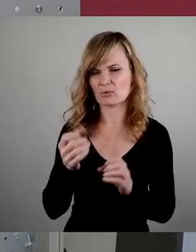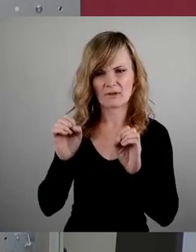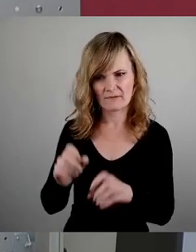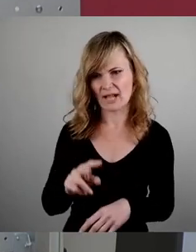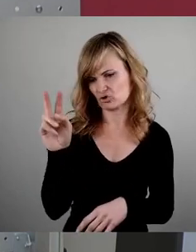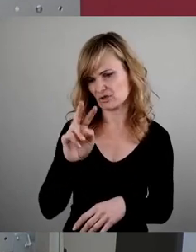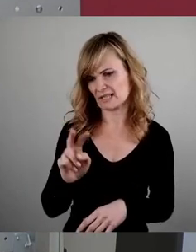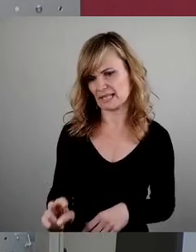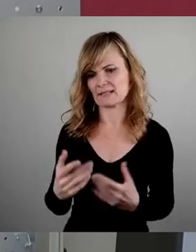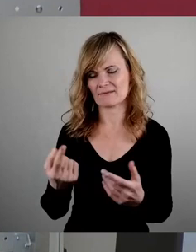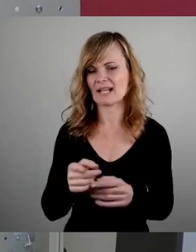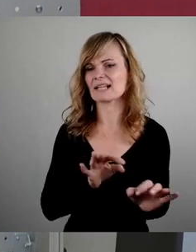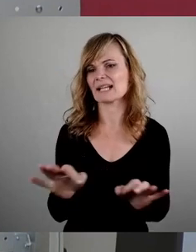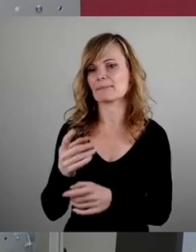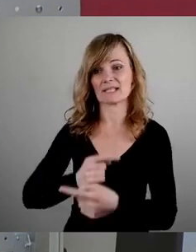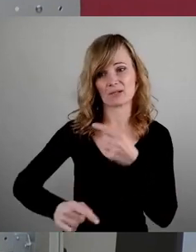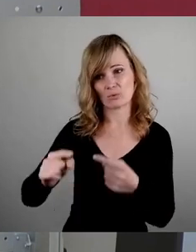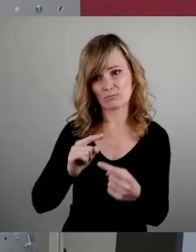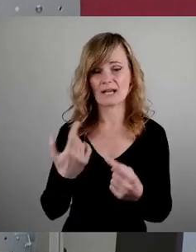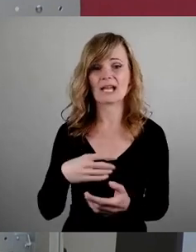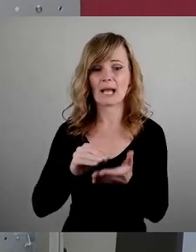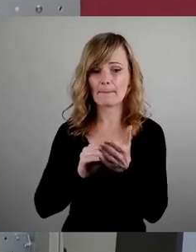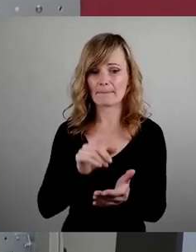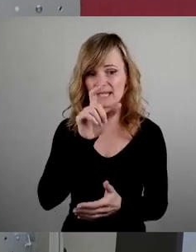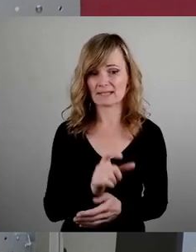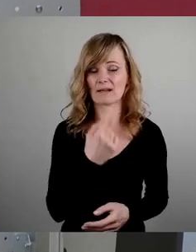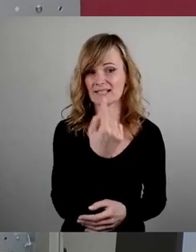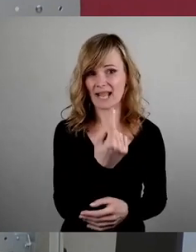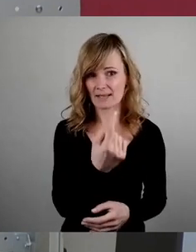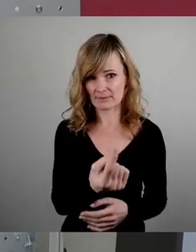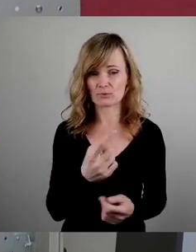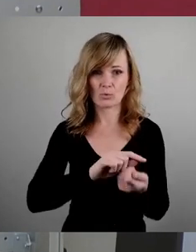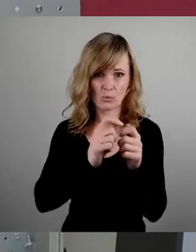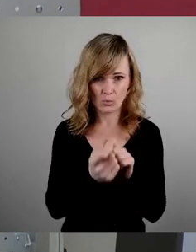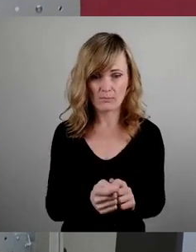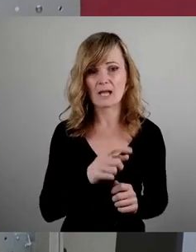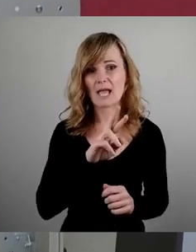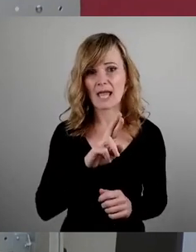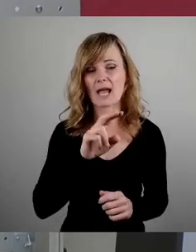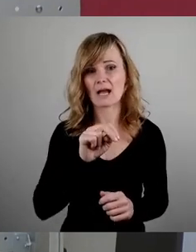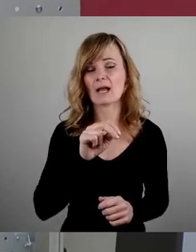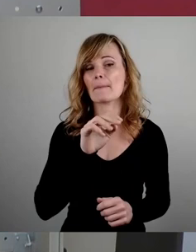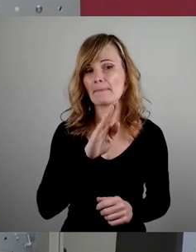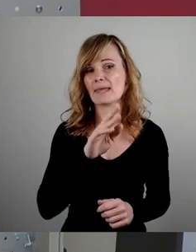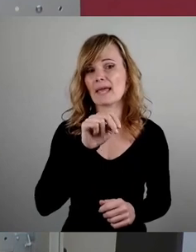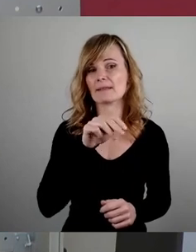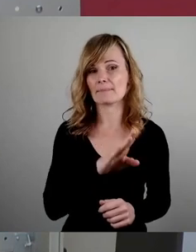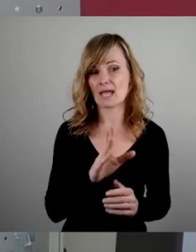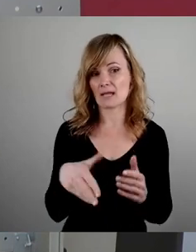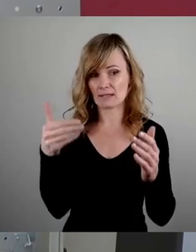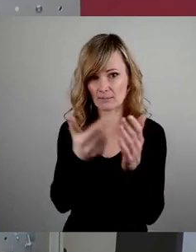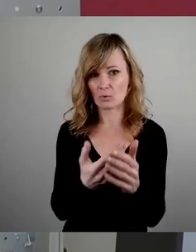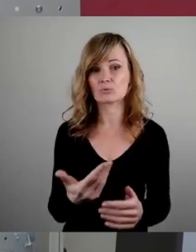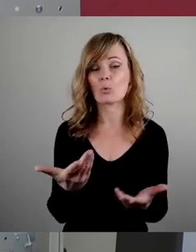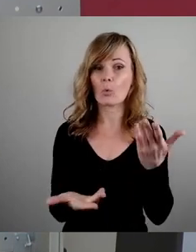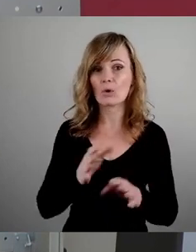regelmäßig andersherum. Nämlich, dass Mieter ihre Wohnung auf Airbnb anbieten, ohne vorab mit dem Mieter Rücksprache gehalten zu haben